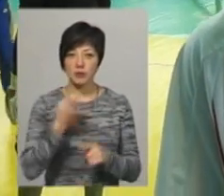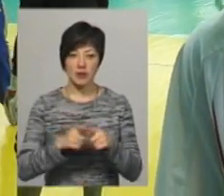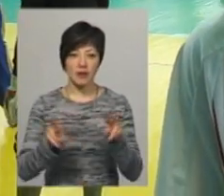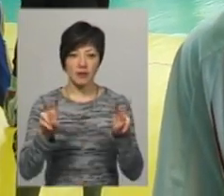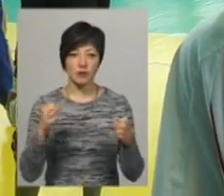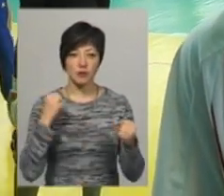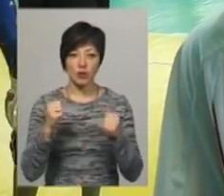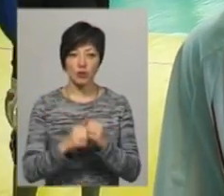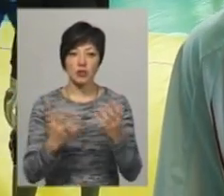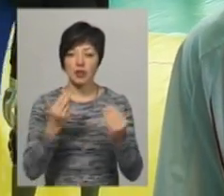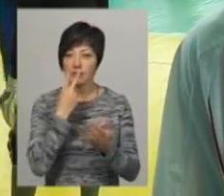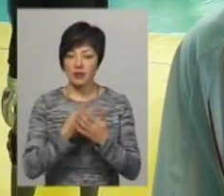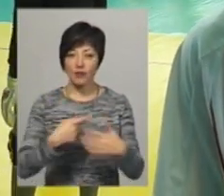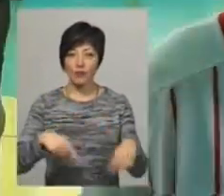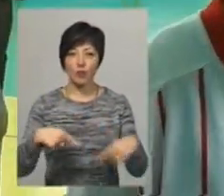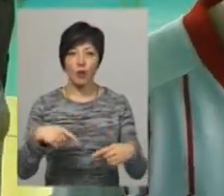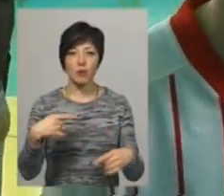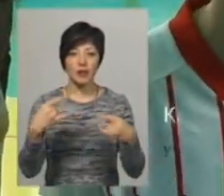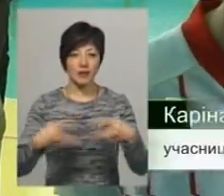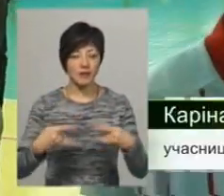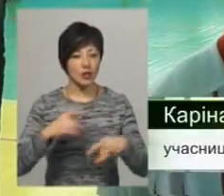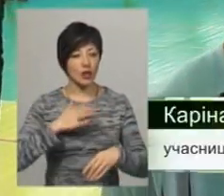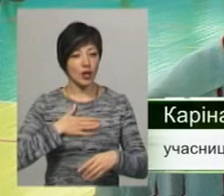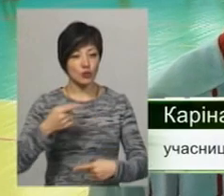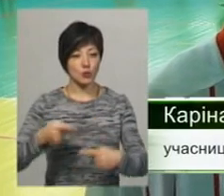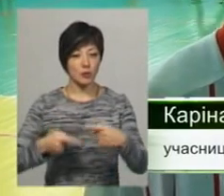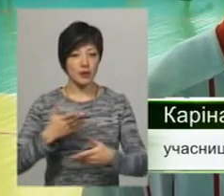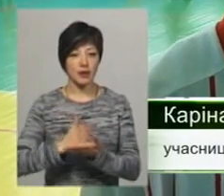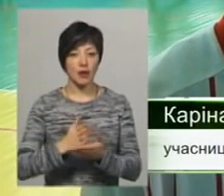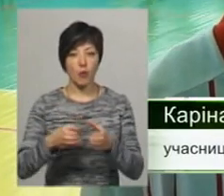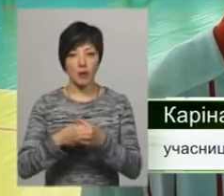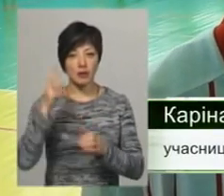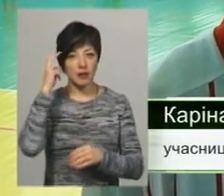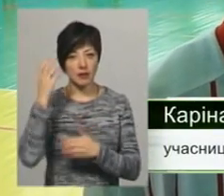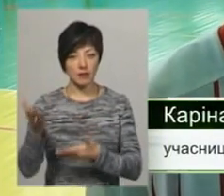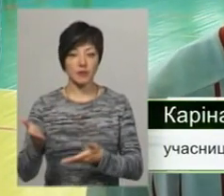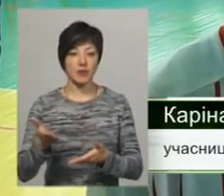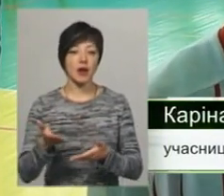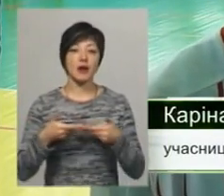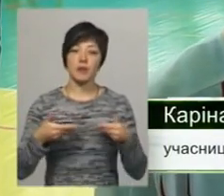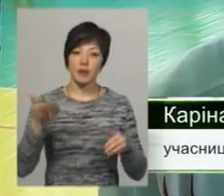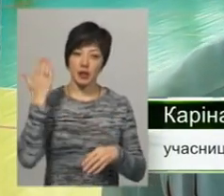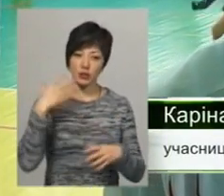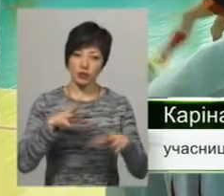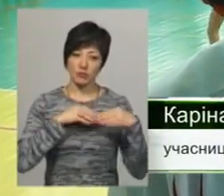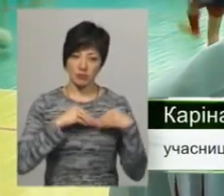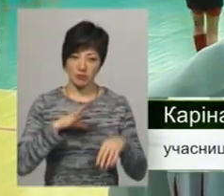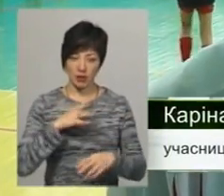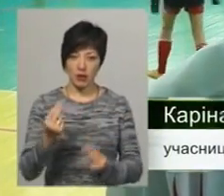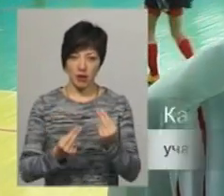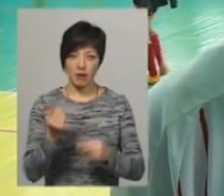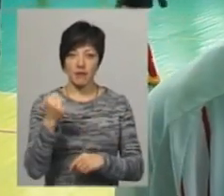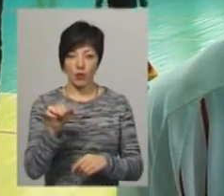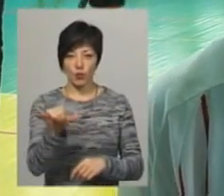спорту. Кожного дня я дивилась футбол по телевізору. Нашим суперником сьогодні є Київ. Ми вже колись з ними грали і ми їх